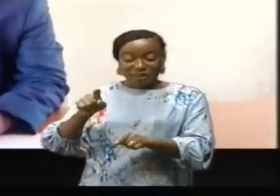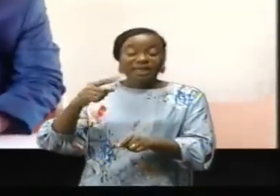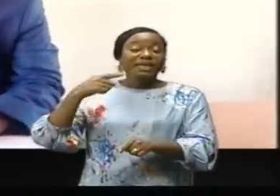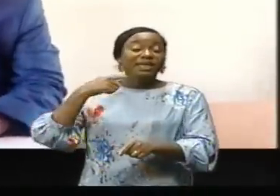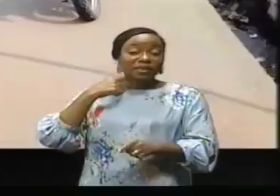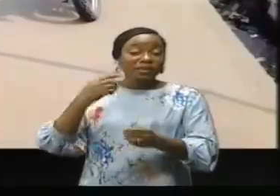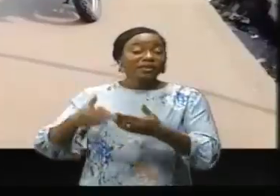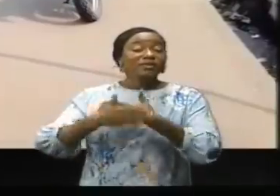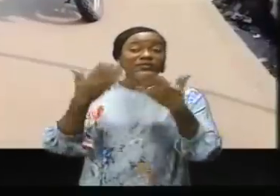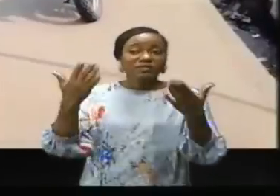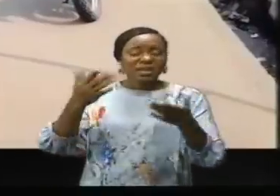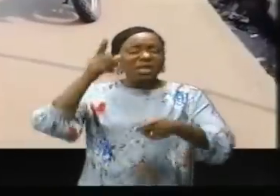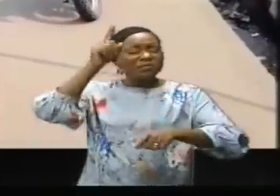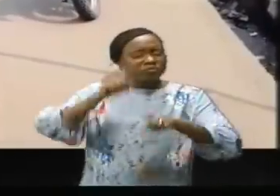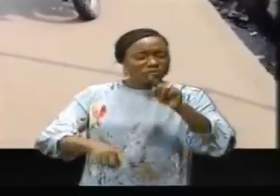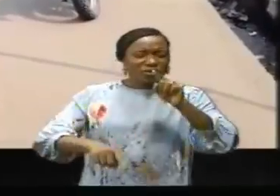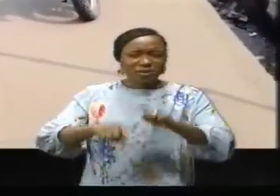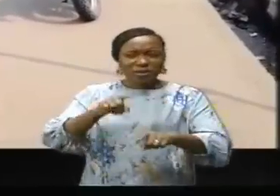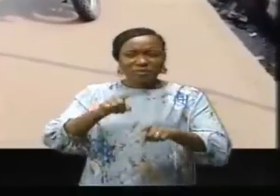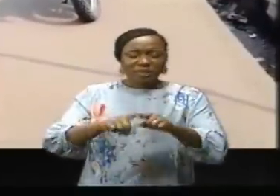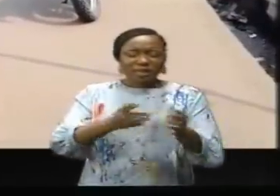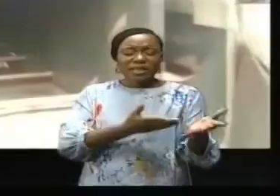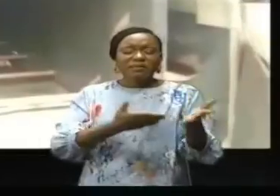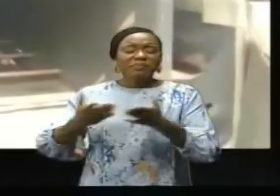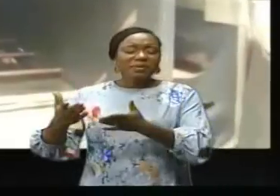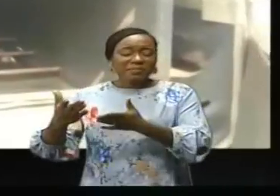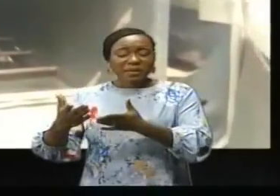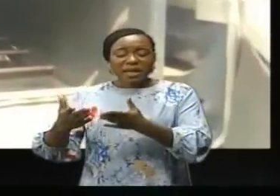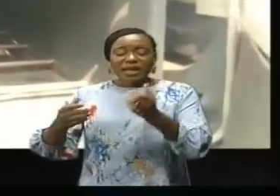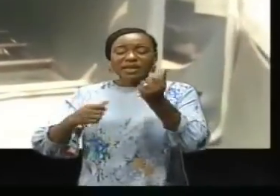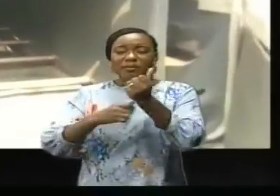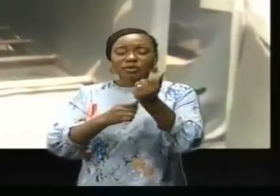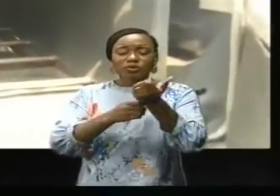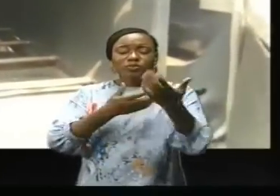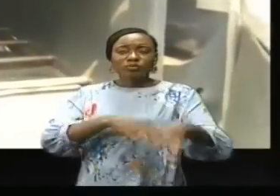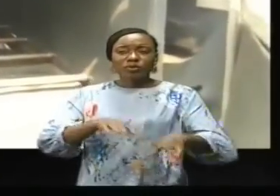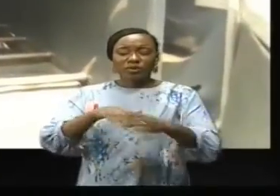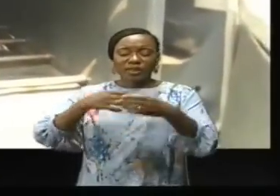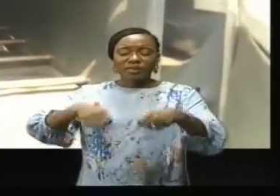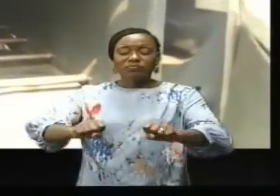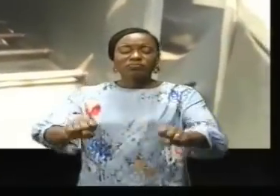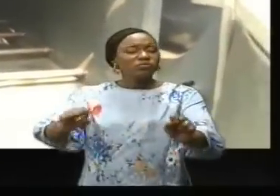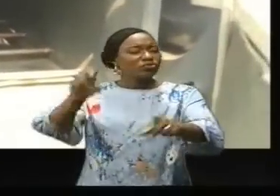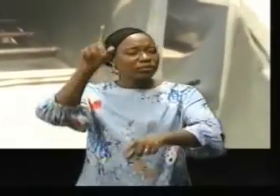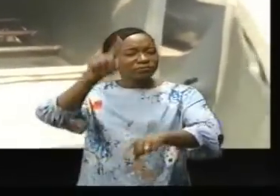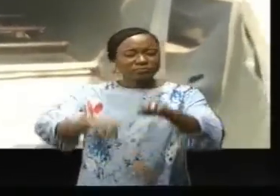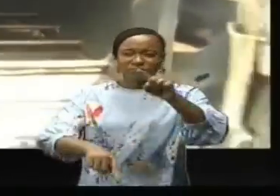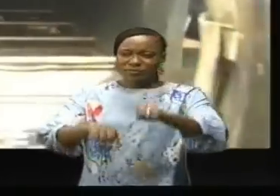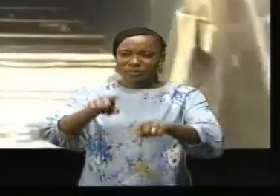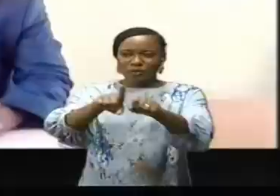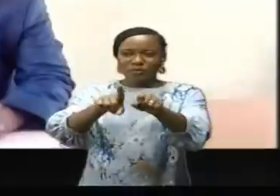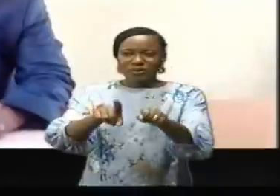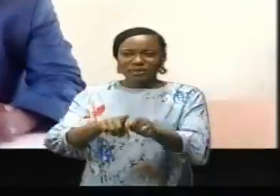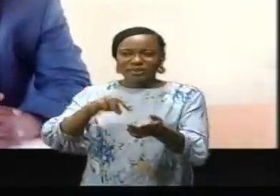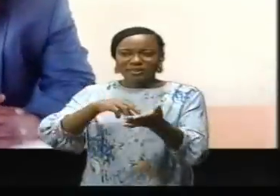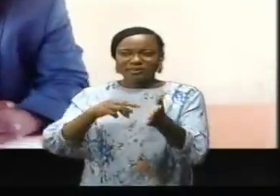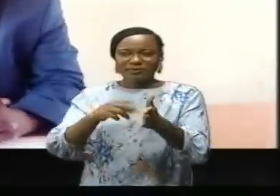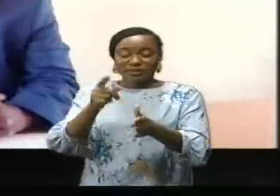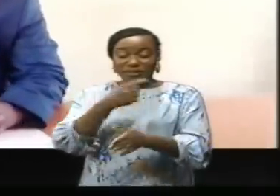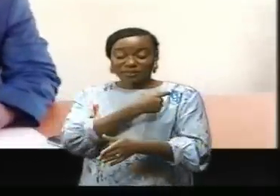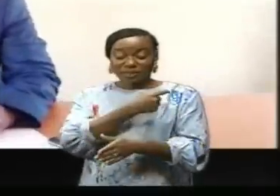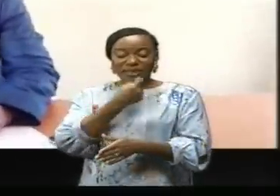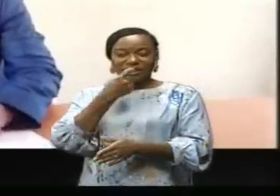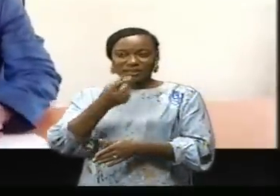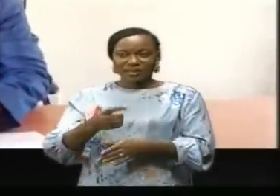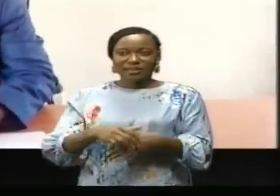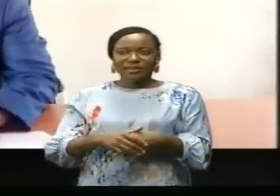ville et on ne peut plus transporter des corps sur les motos. Il note que la remise de cet engin entre dans les cadres d'appu au développement de cette province. C'est une espèce